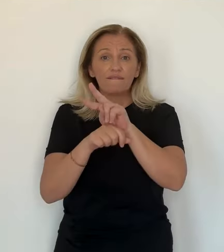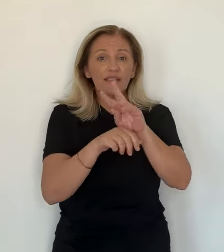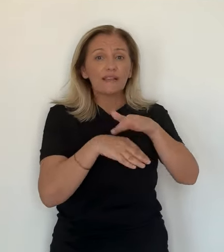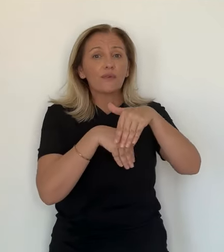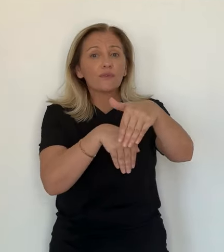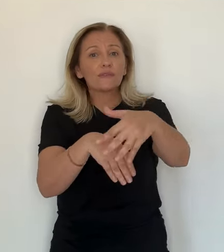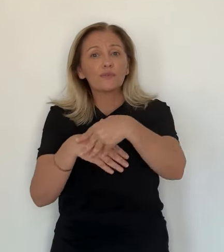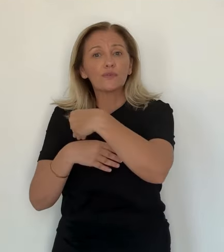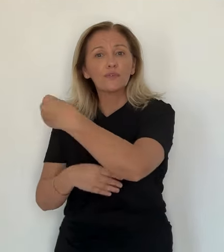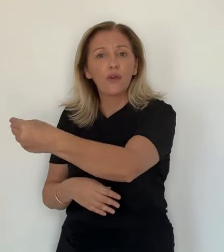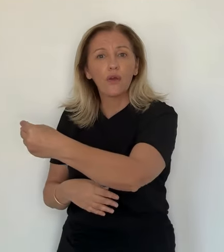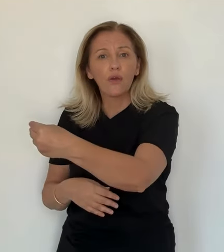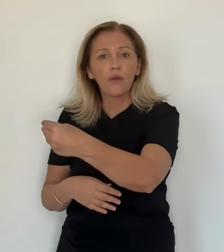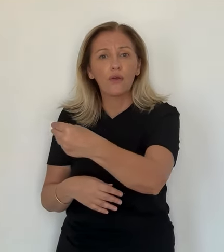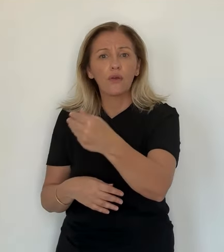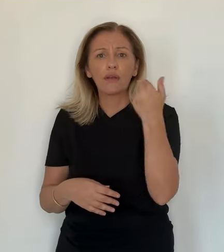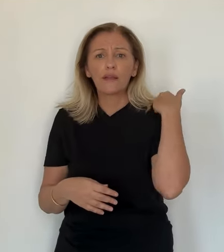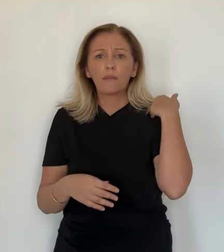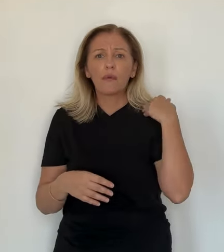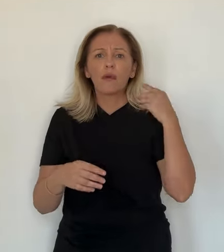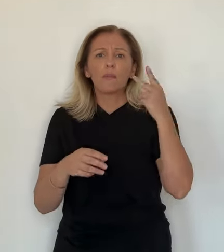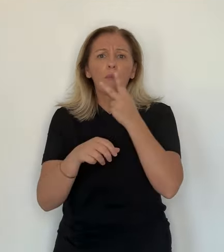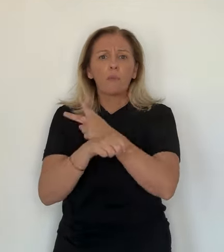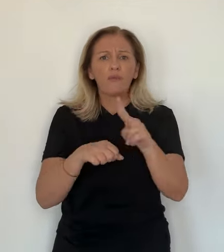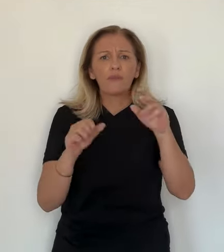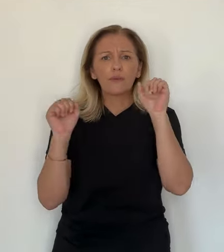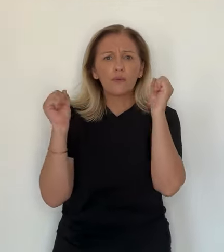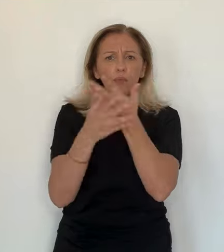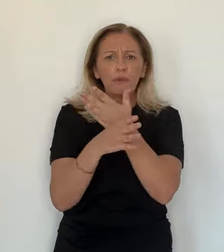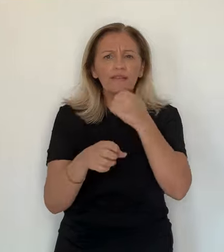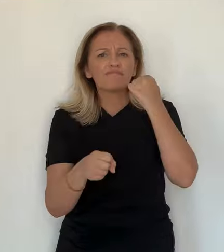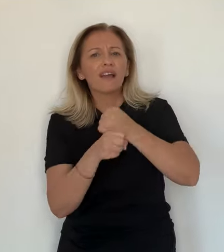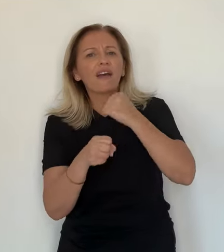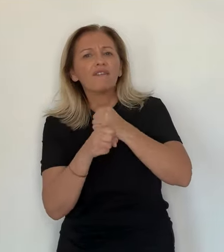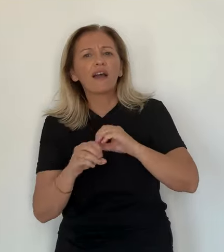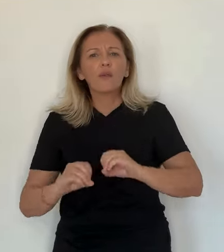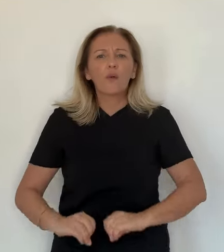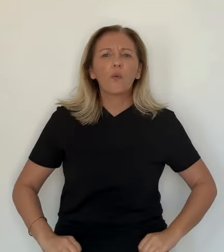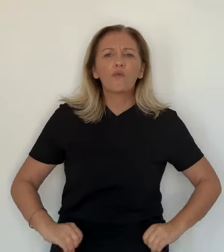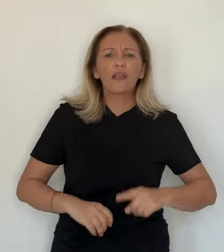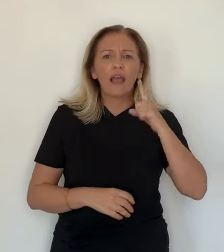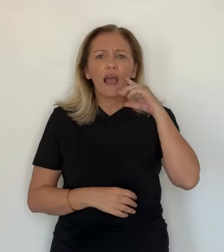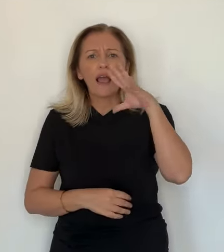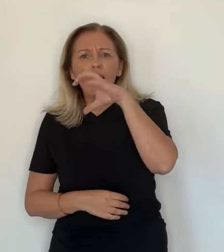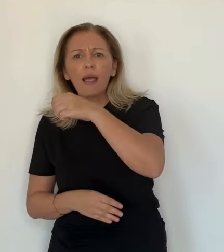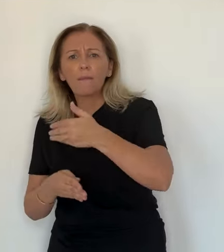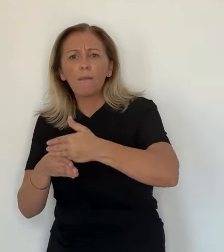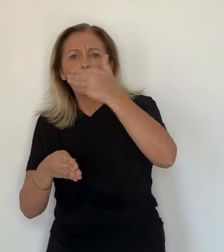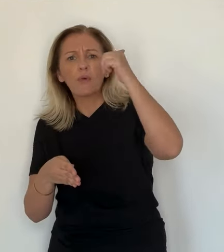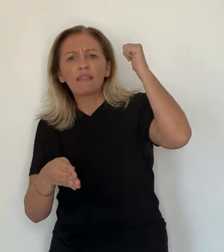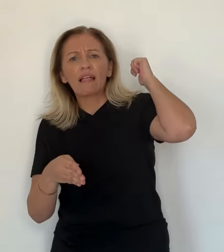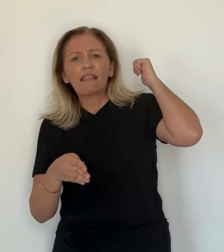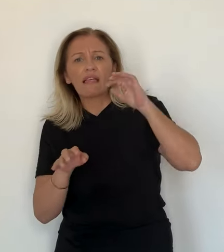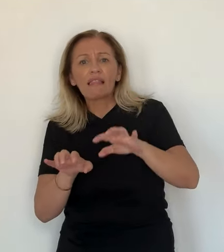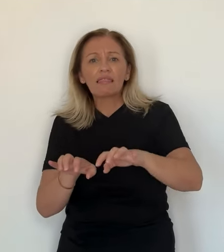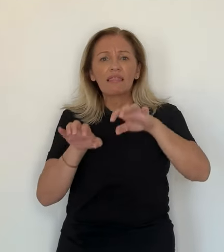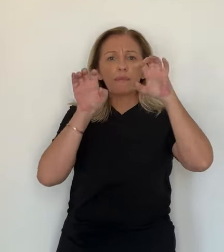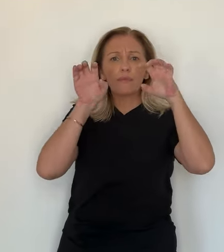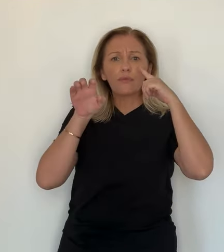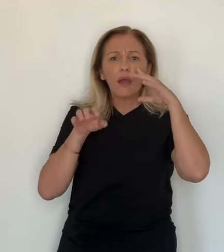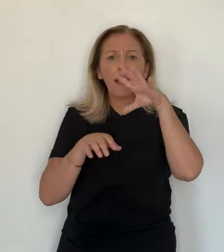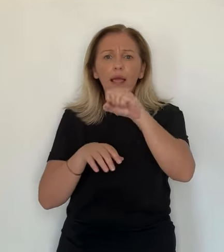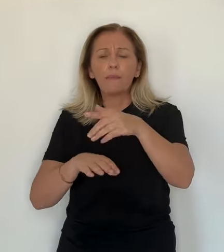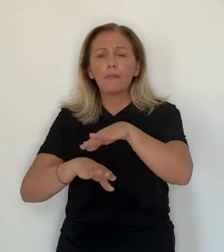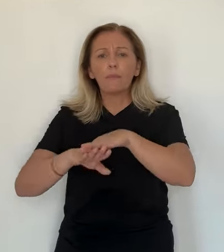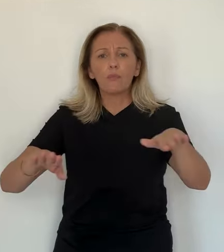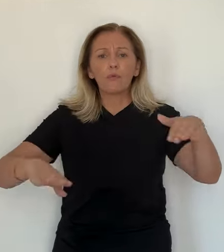extérieur sur le gros du chantier, là où une mauvaise surprise est apparue il y a quelques jours. En travaillant, les ouvriers se sont aperçus que ce mur